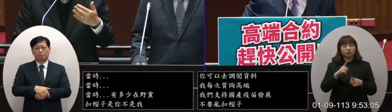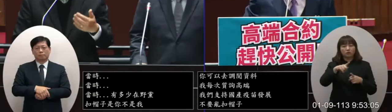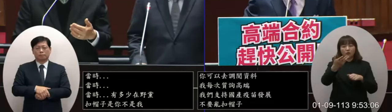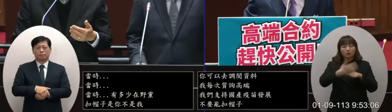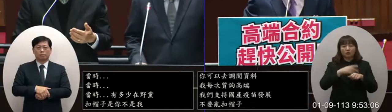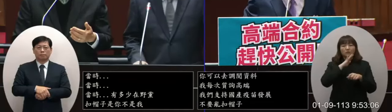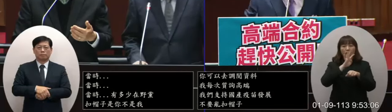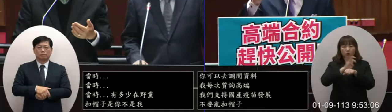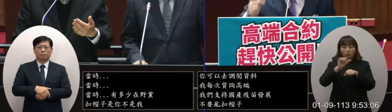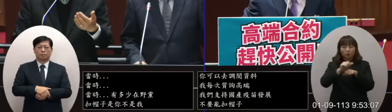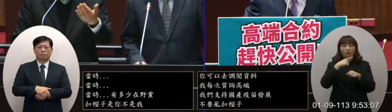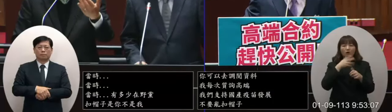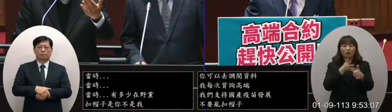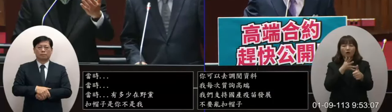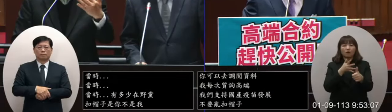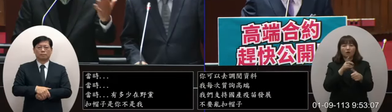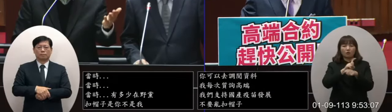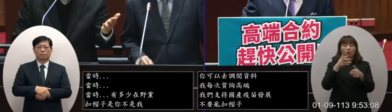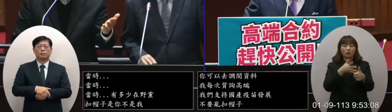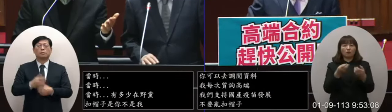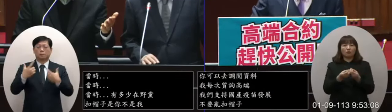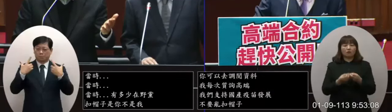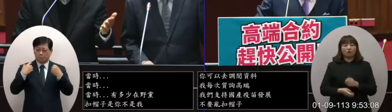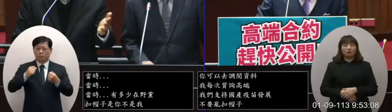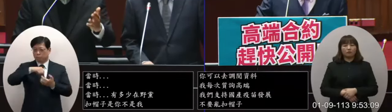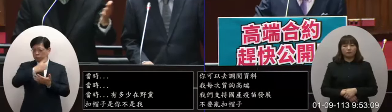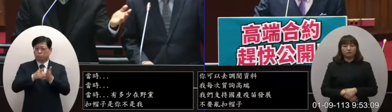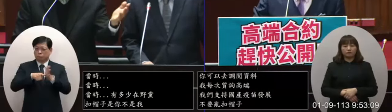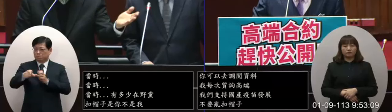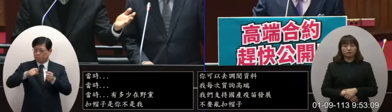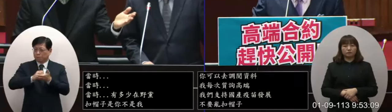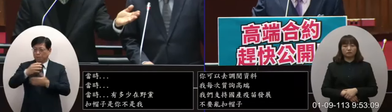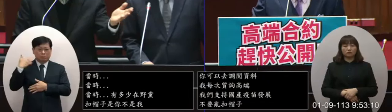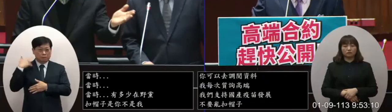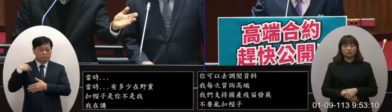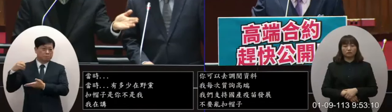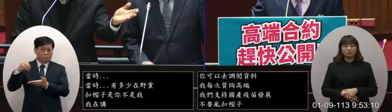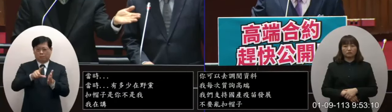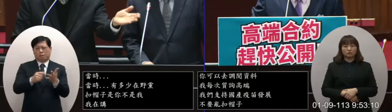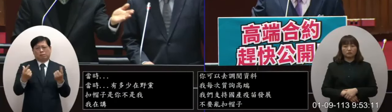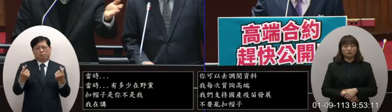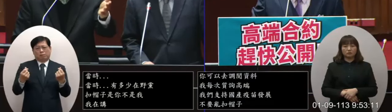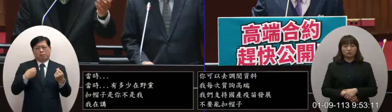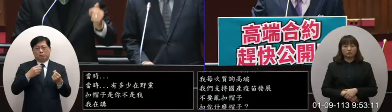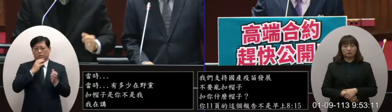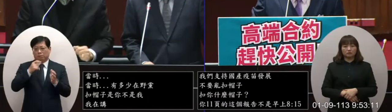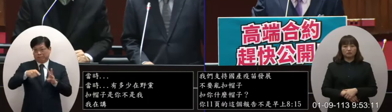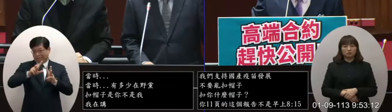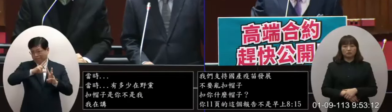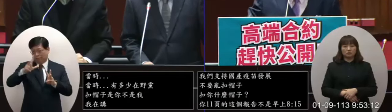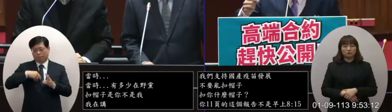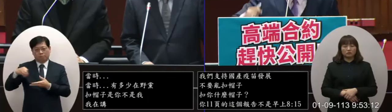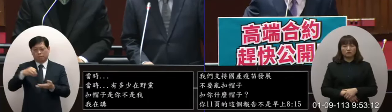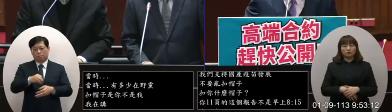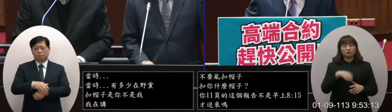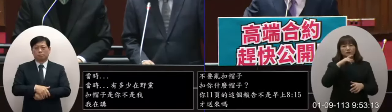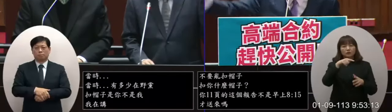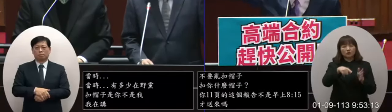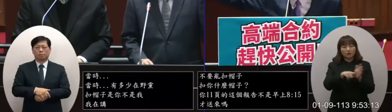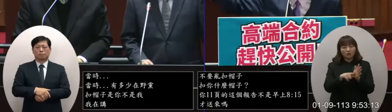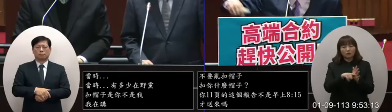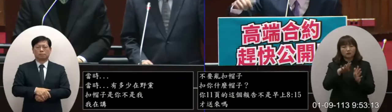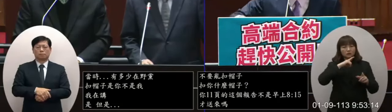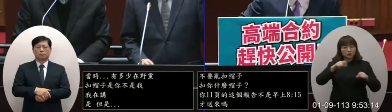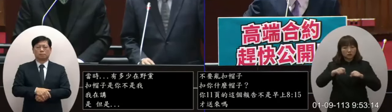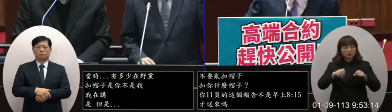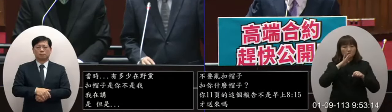給我45分鐘看我要怎麼質詢我們所有的專案報告以往送來的時間都是在報告的當時送過來的什麼叫當時送過來